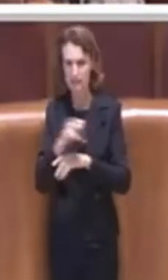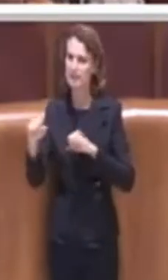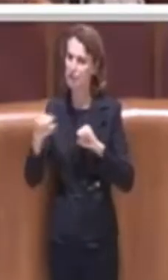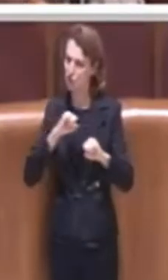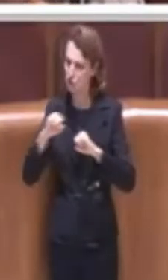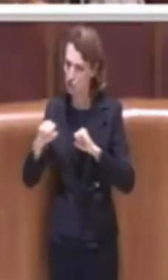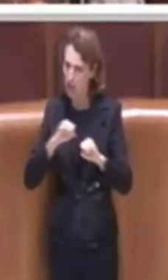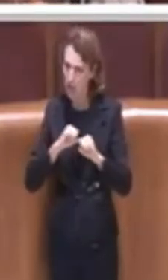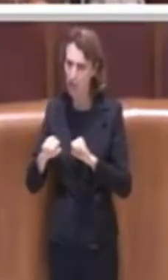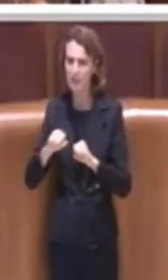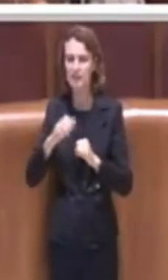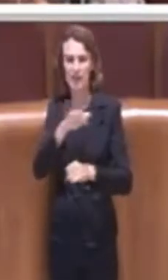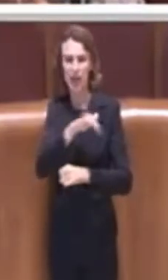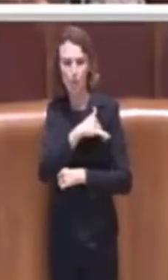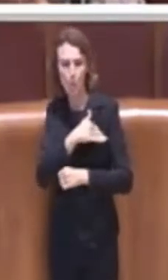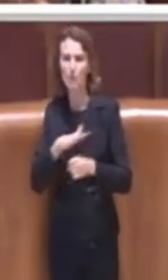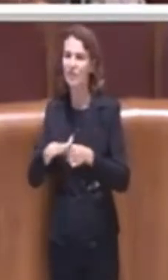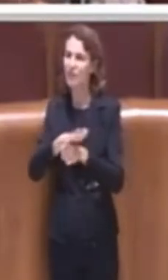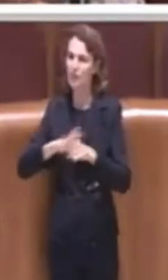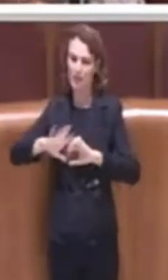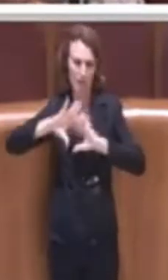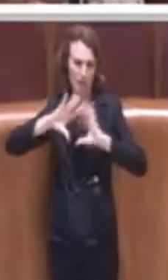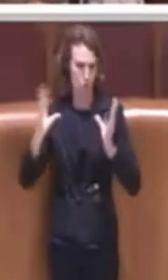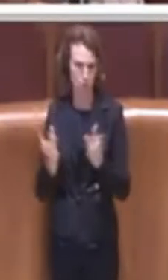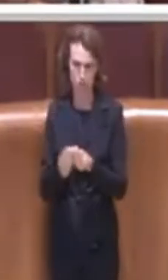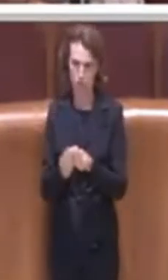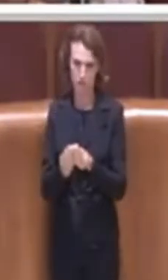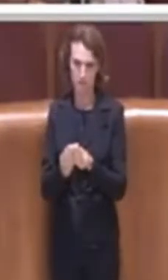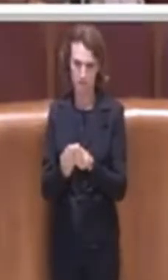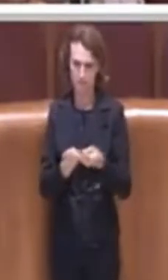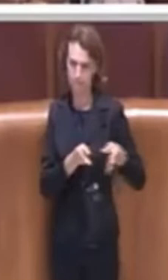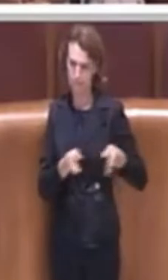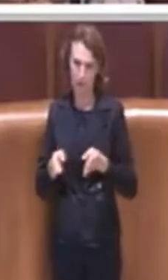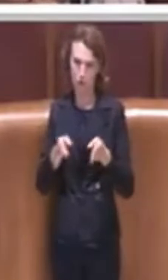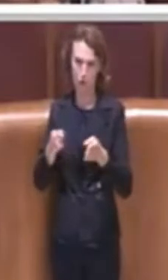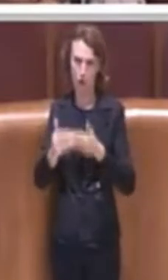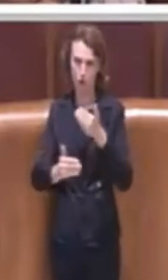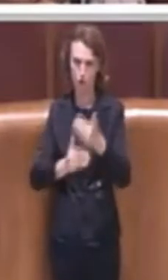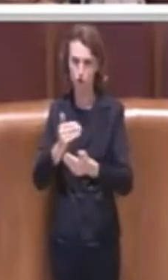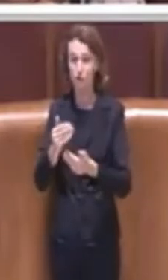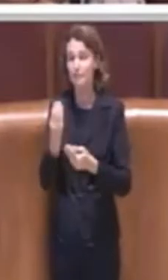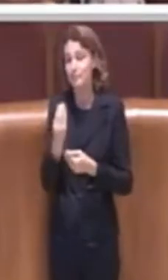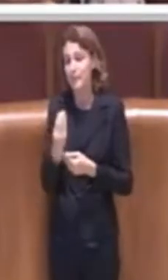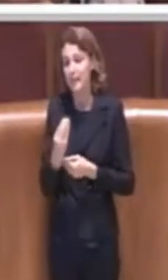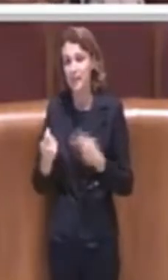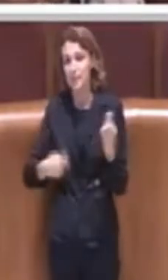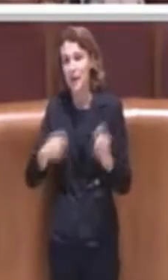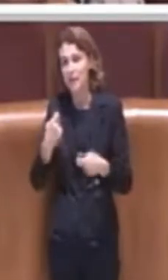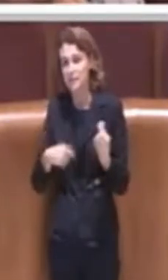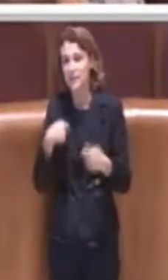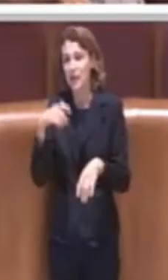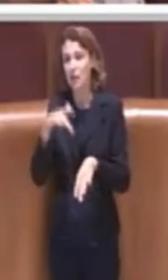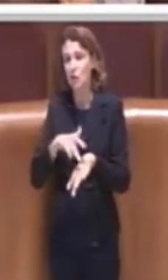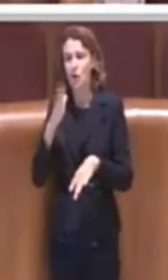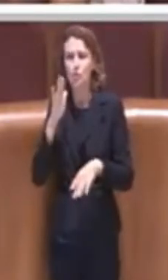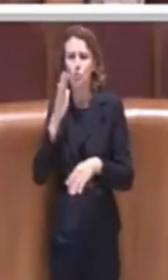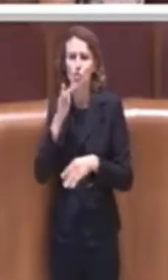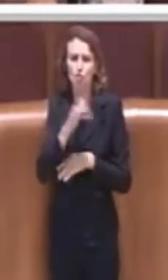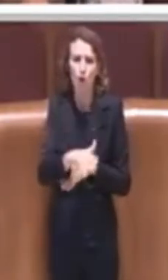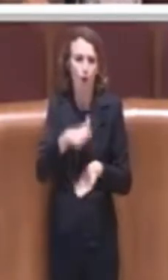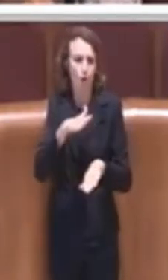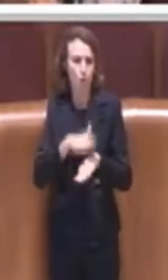insegnanti, alunni e famiglia perché la plastica ormai è diventata diciamo il nostro quotidiano perché è un materiale